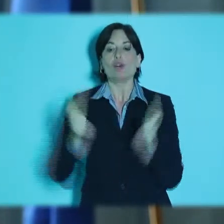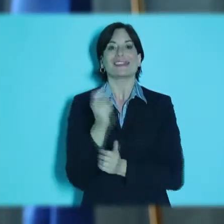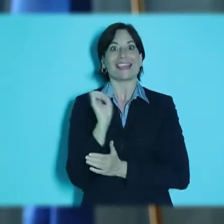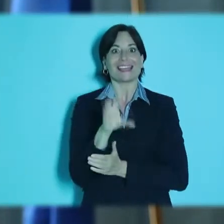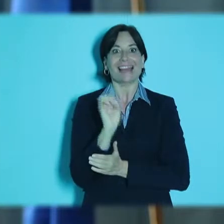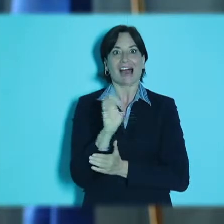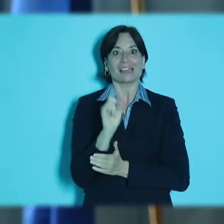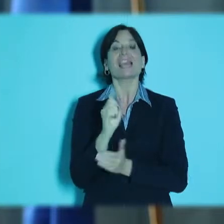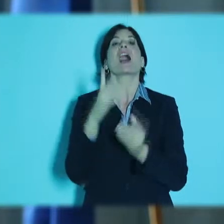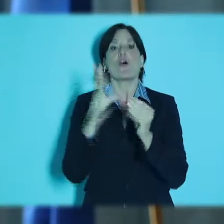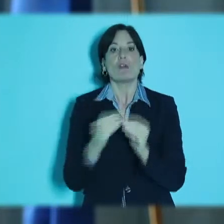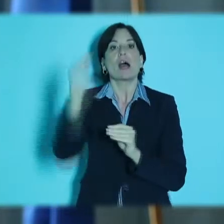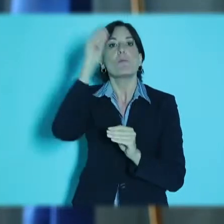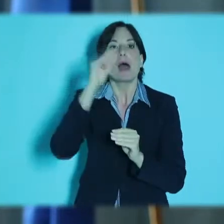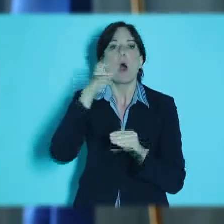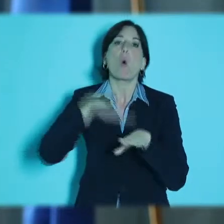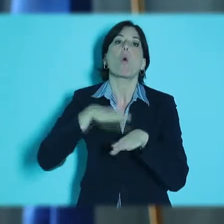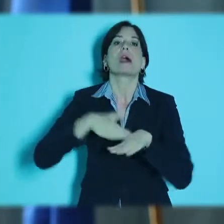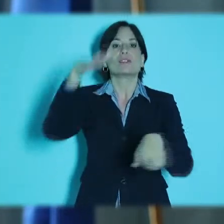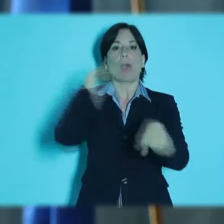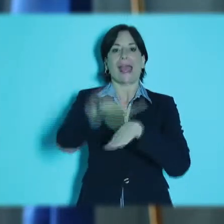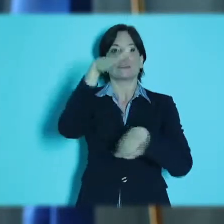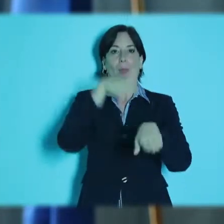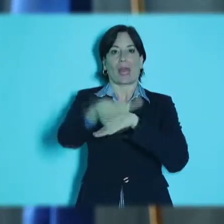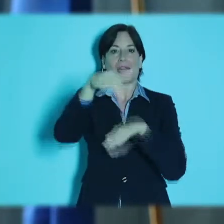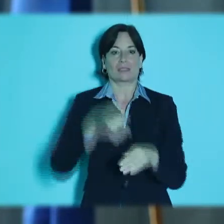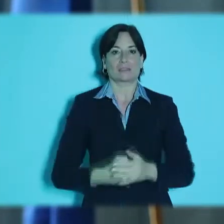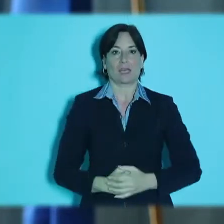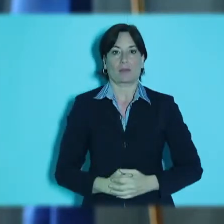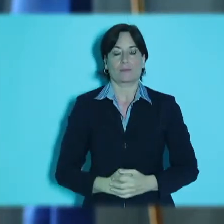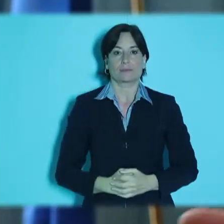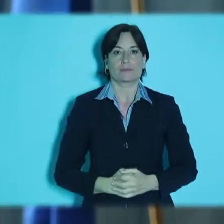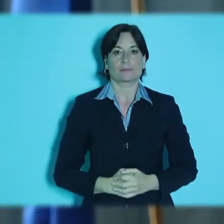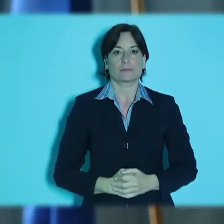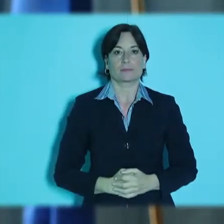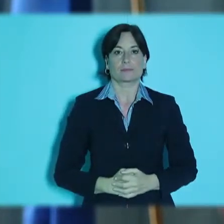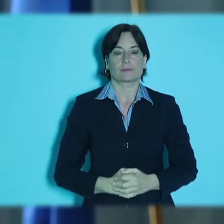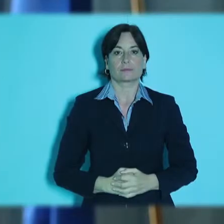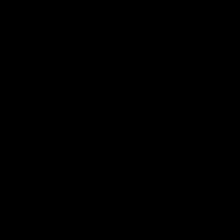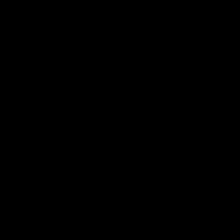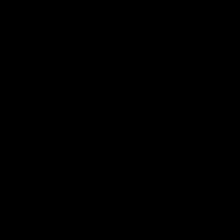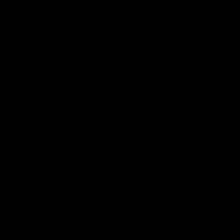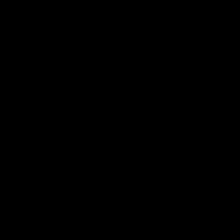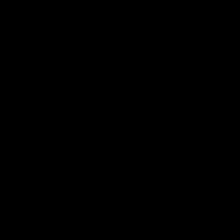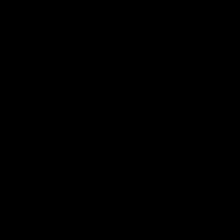territorio ci diamo anche che si può fare della didattica imparando attraverso l'esperienza.